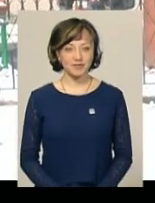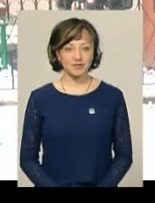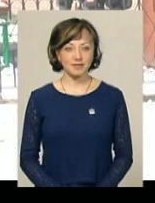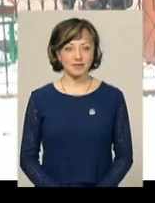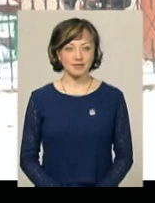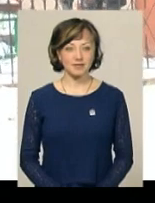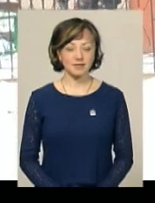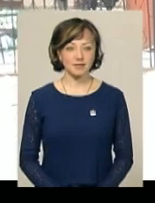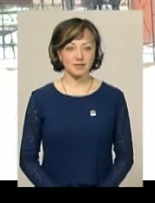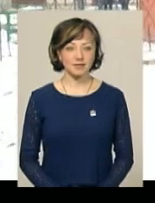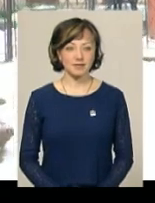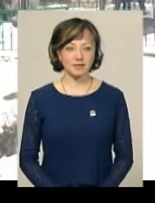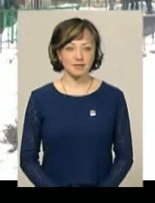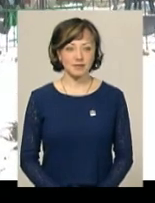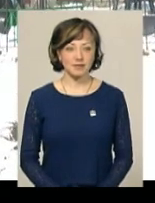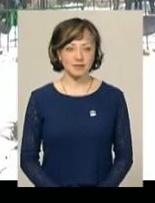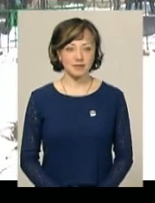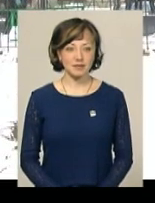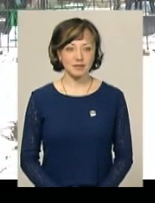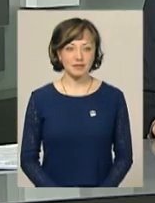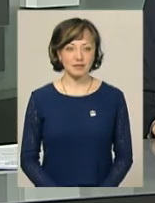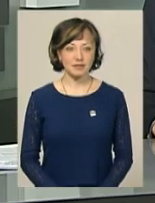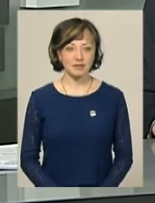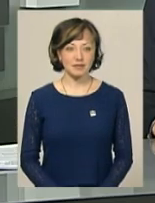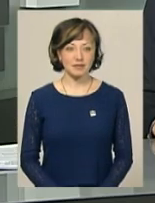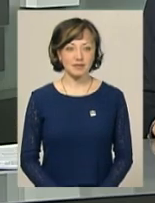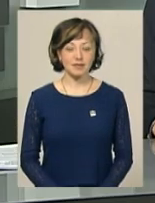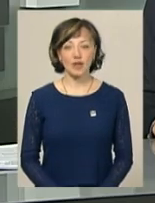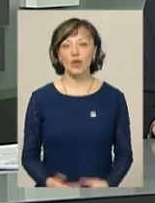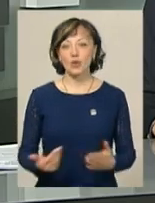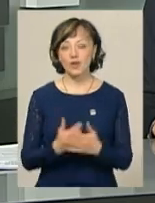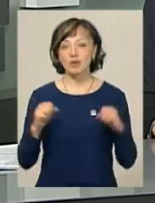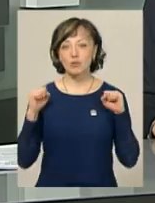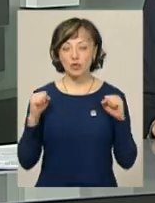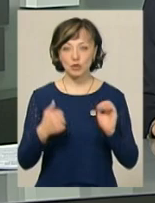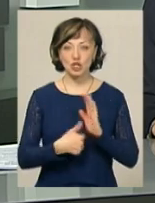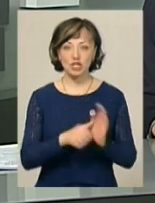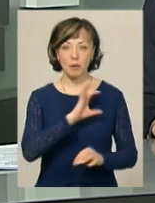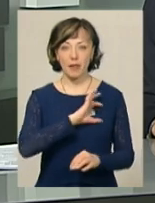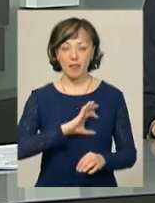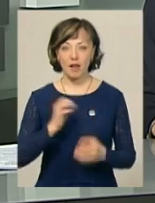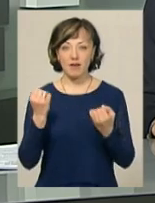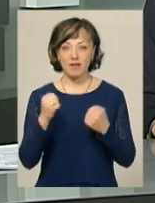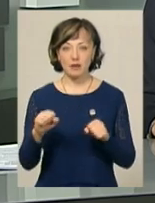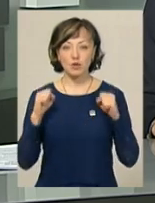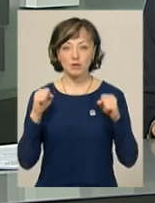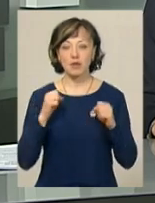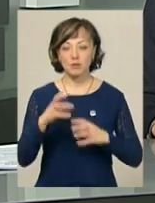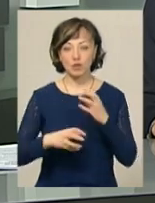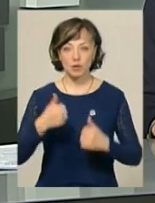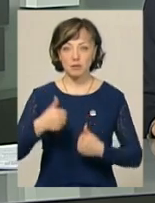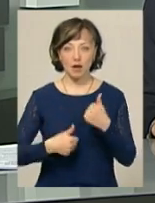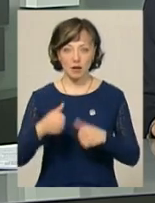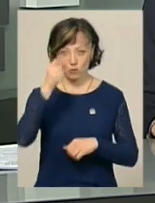Куриляк, Володимир Саприкін, Новини, Поділля, Центр. І до новин спорту. Шість медалей виграли джицери краю на міжнародних